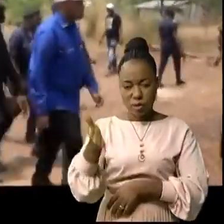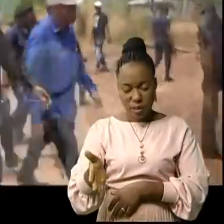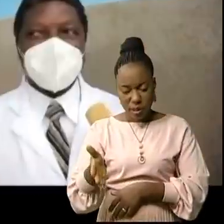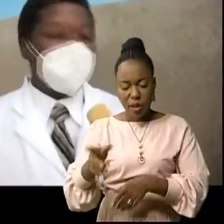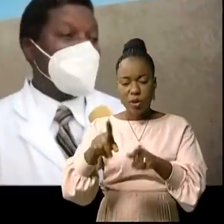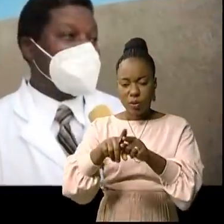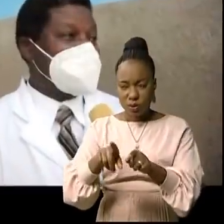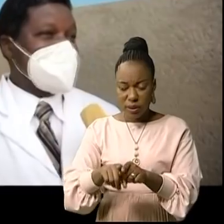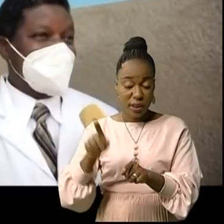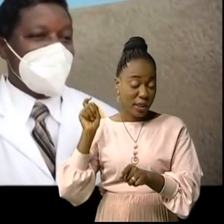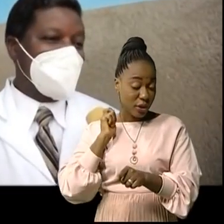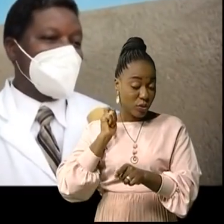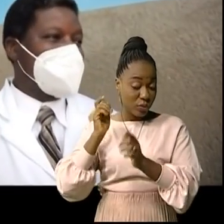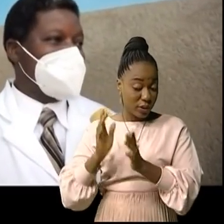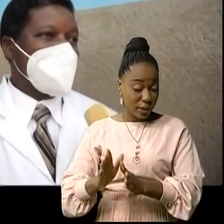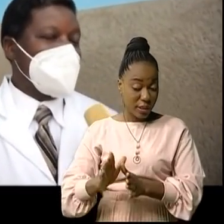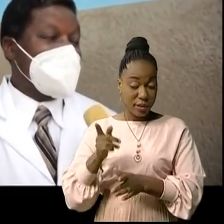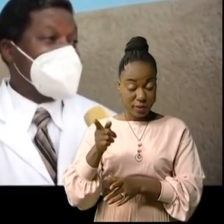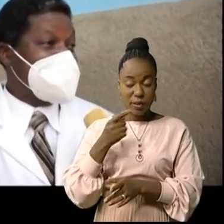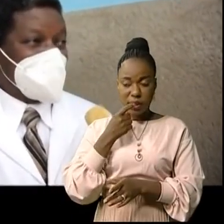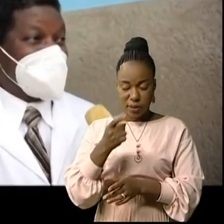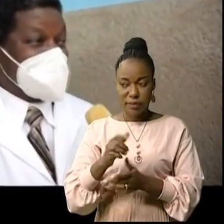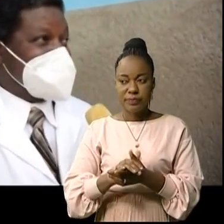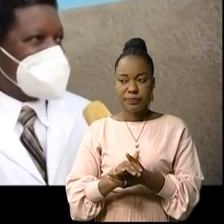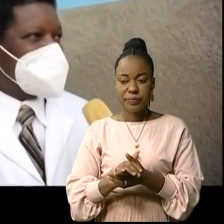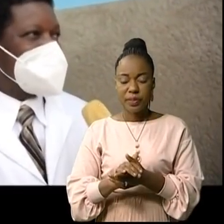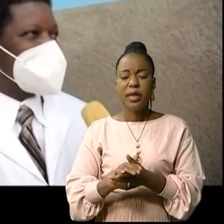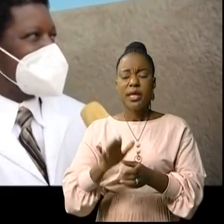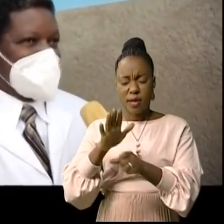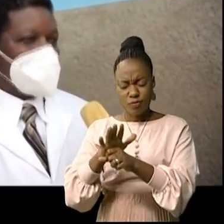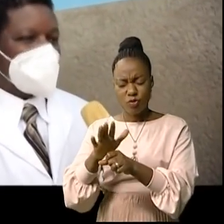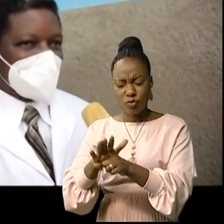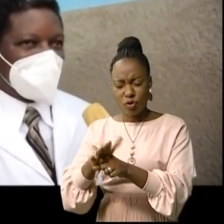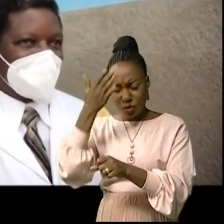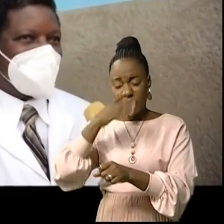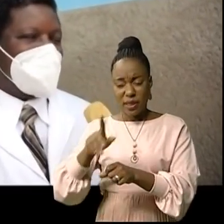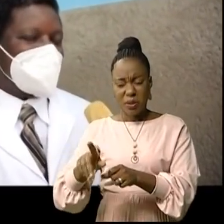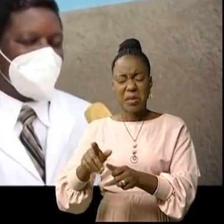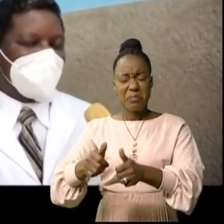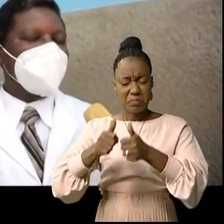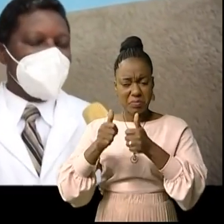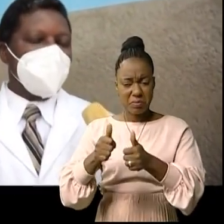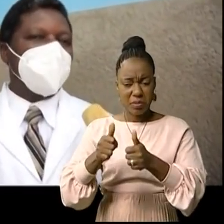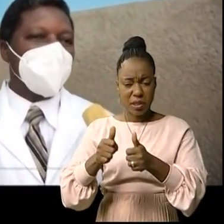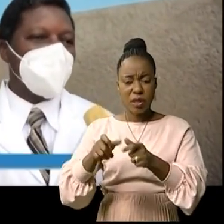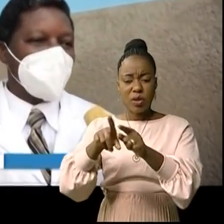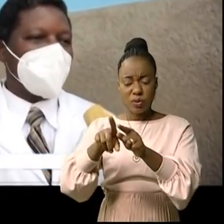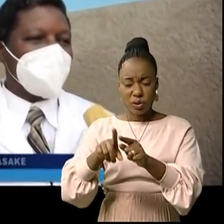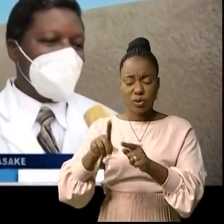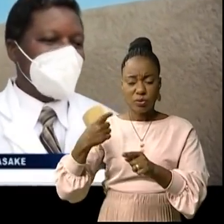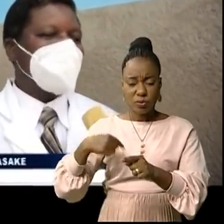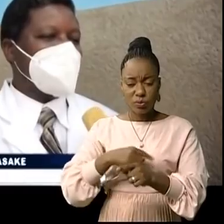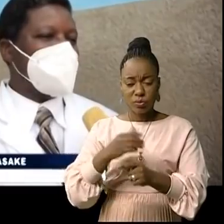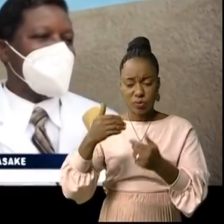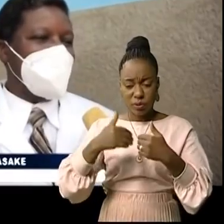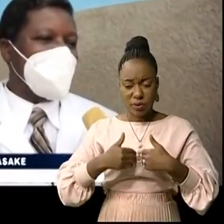du Kuilu. Il y aura l'imagérite médicale, l'échographie, l'ECG numérisé. C'est vraiment moderne, en dehors de tout ce qui peut être pris. Et nous, nous avons dit